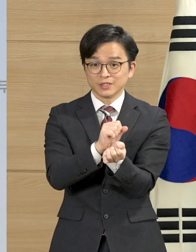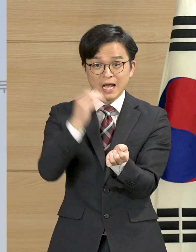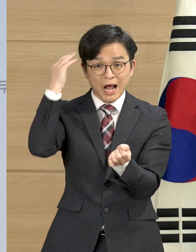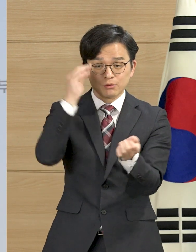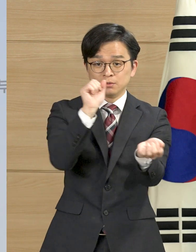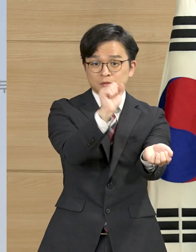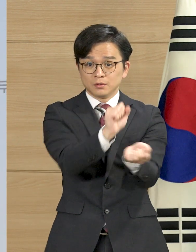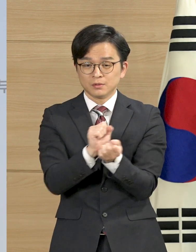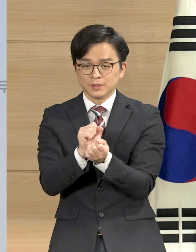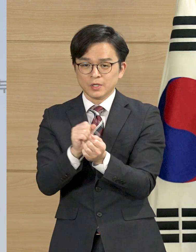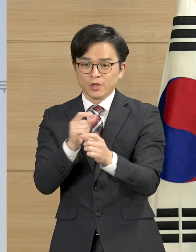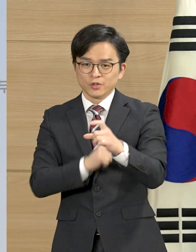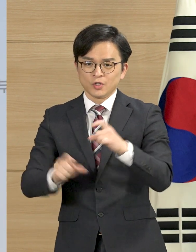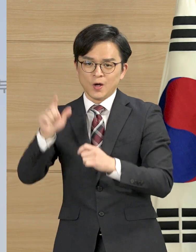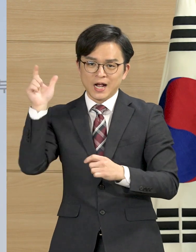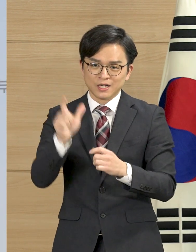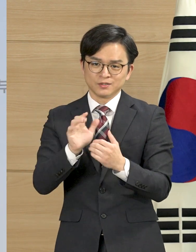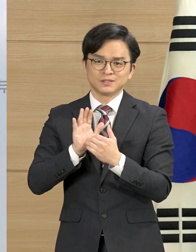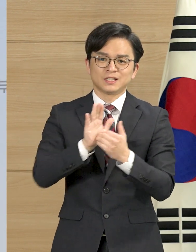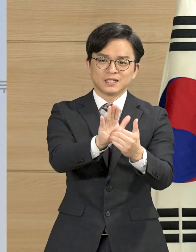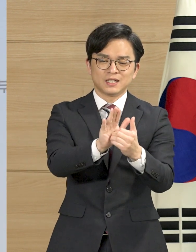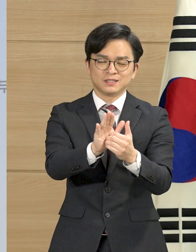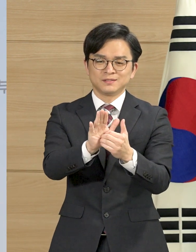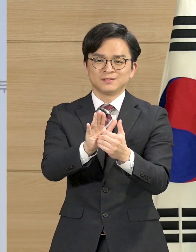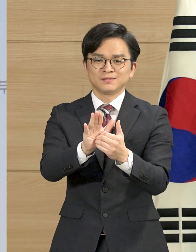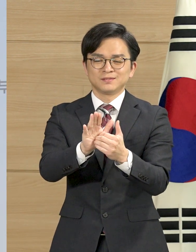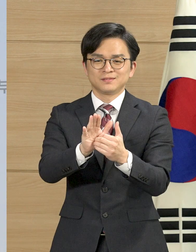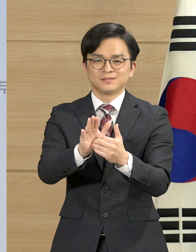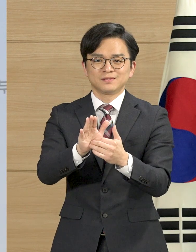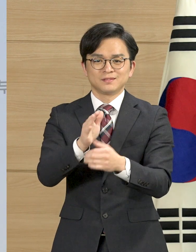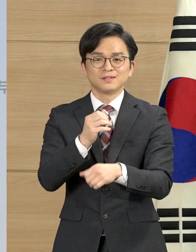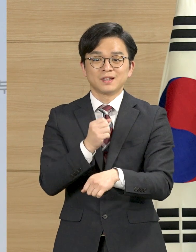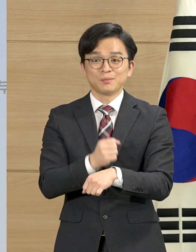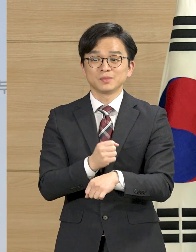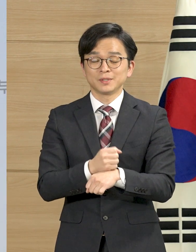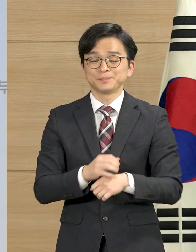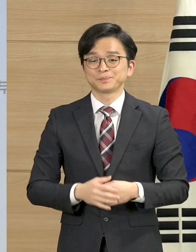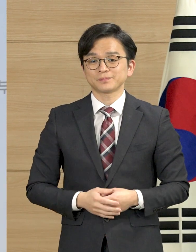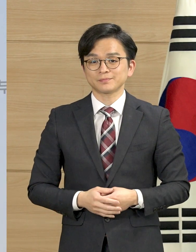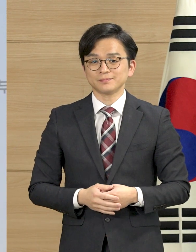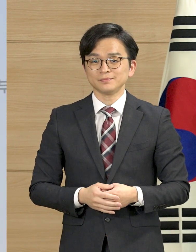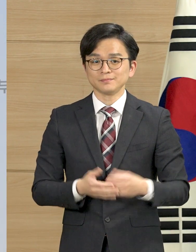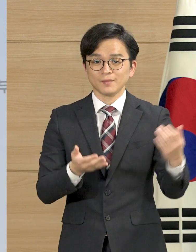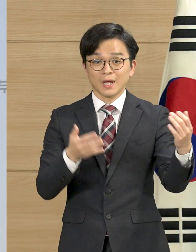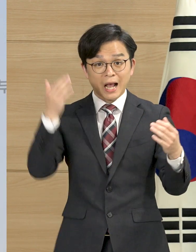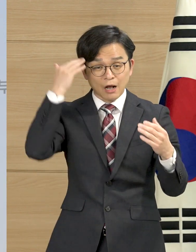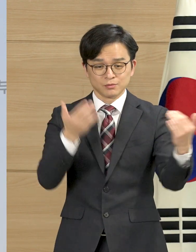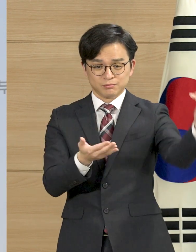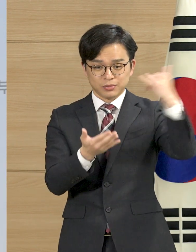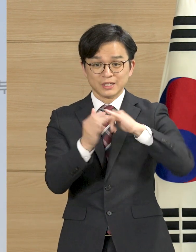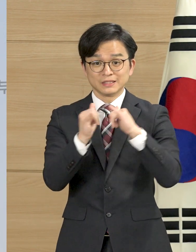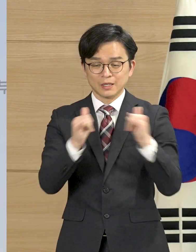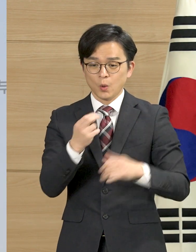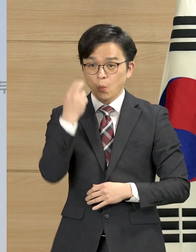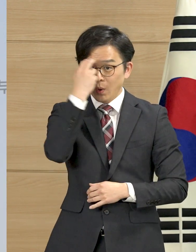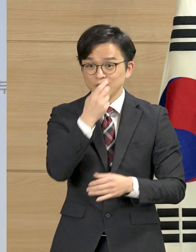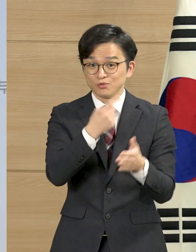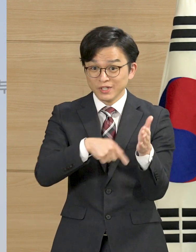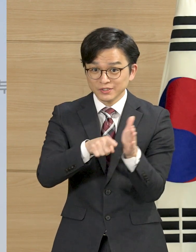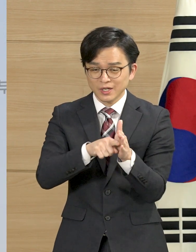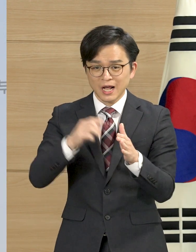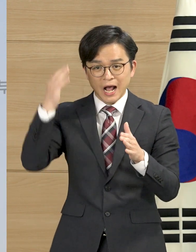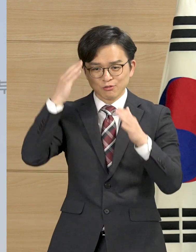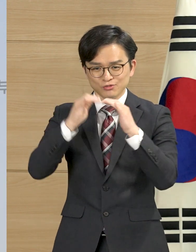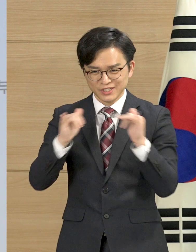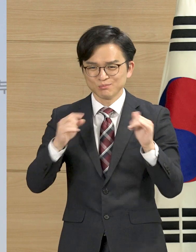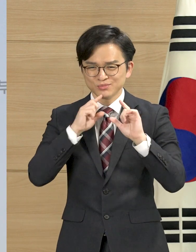바이러스의 국내 유입을 더 강력하게 차단하기로 하였습니다. 입국자 사후 관리를 위하여 내